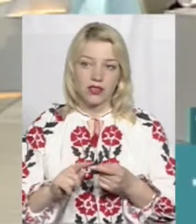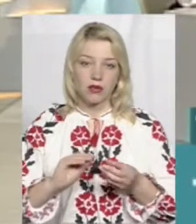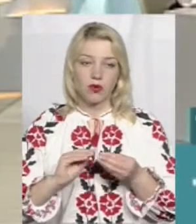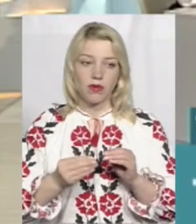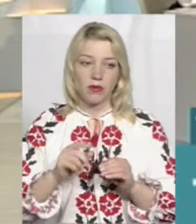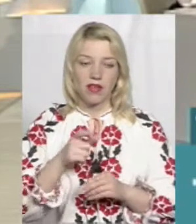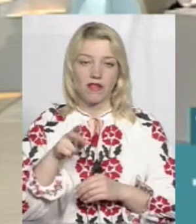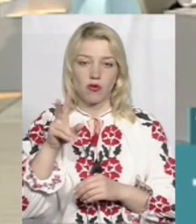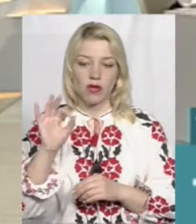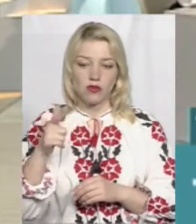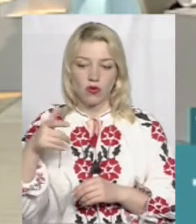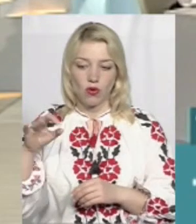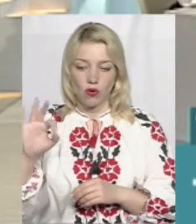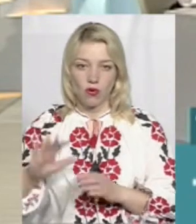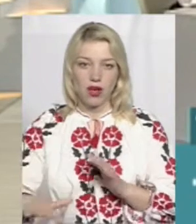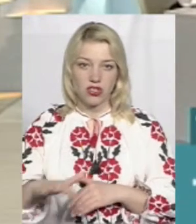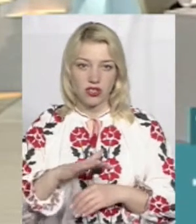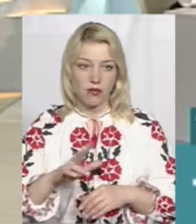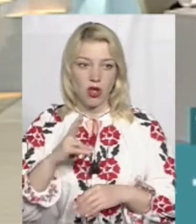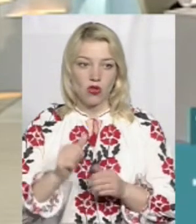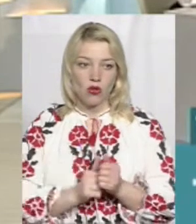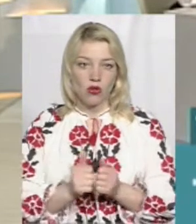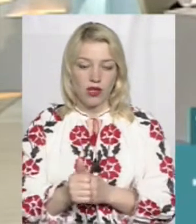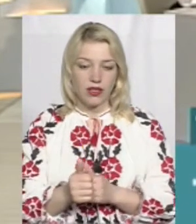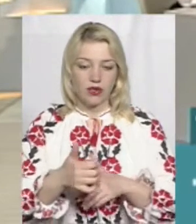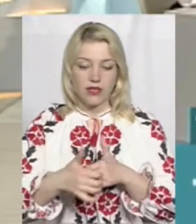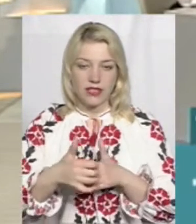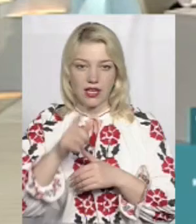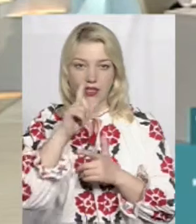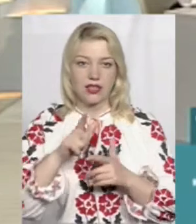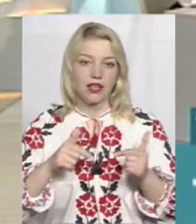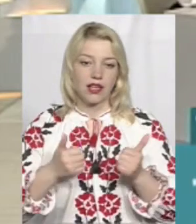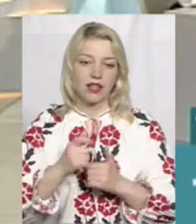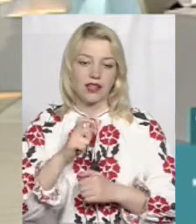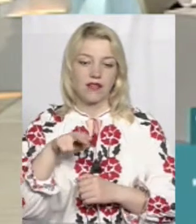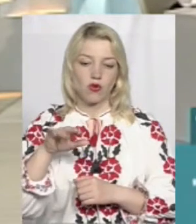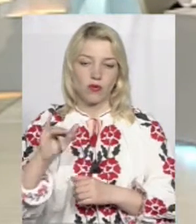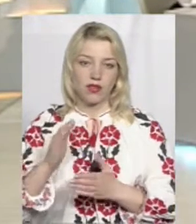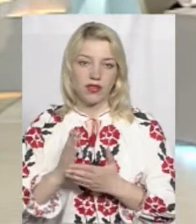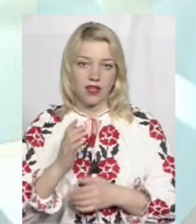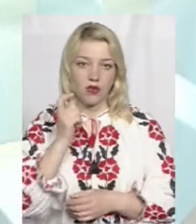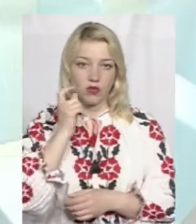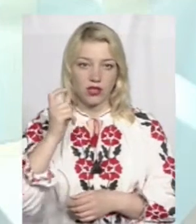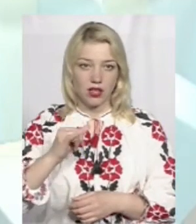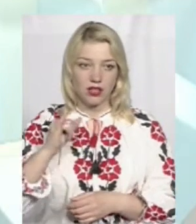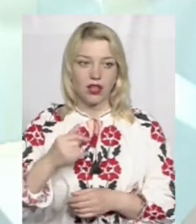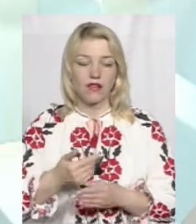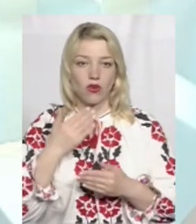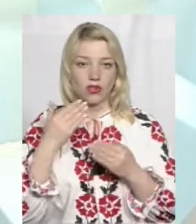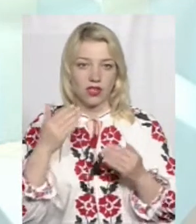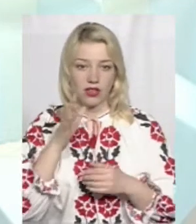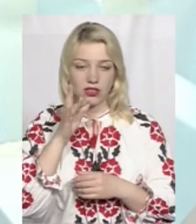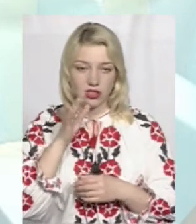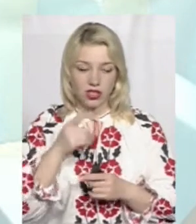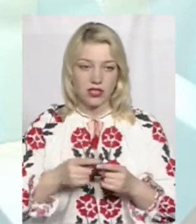європейського масштабу. Але лідером серед країн Європи все-таки є Україна. І в останній час